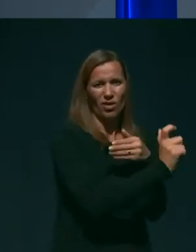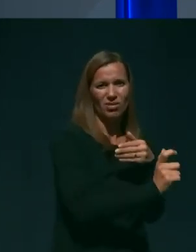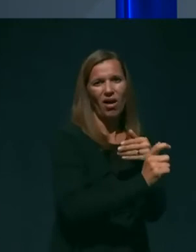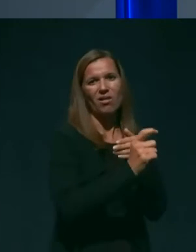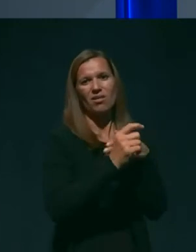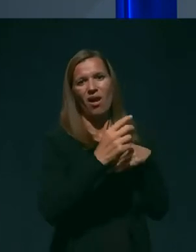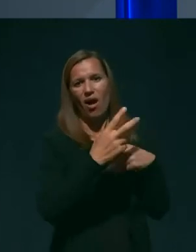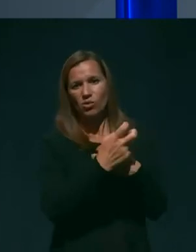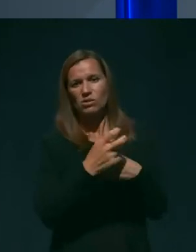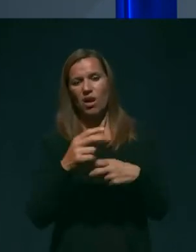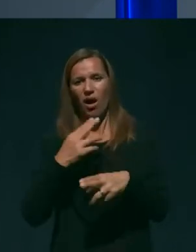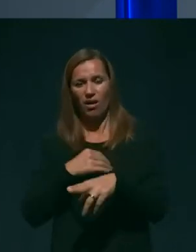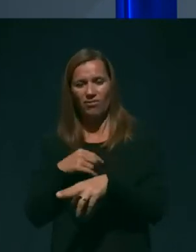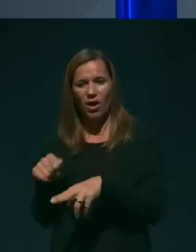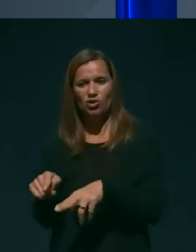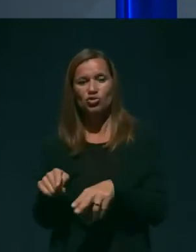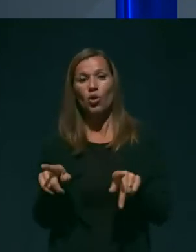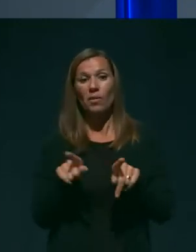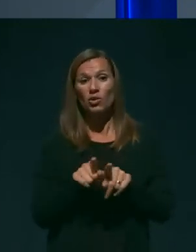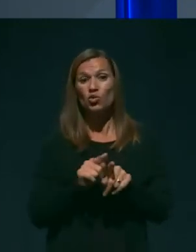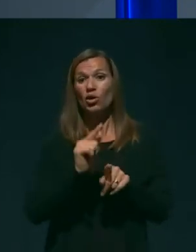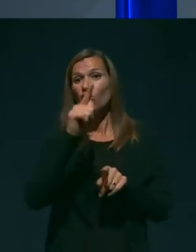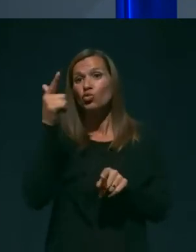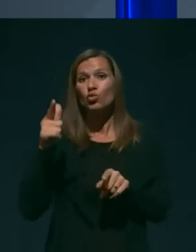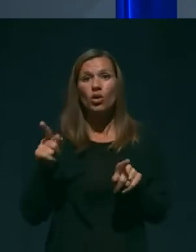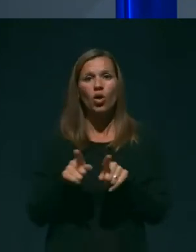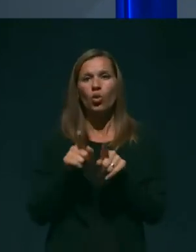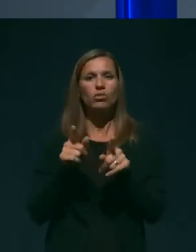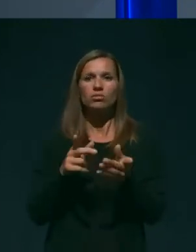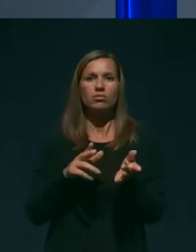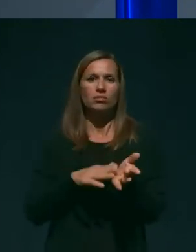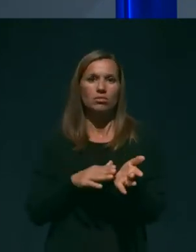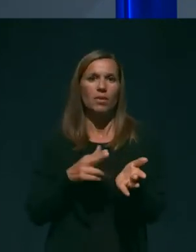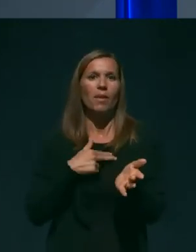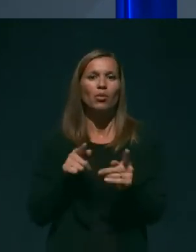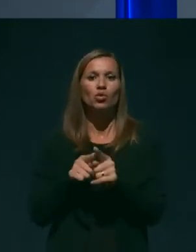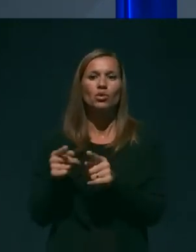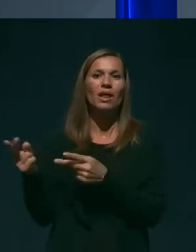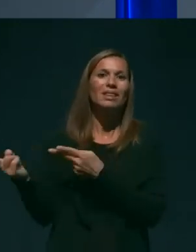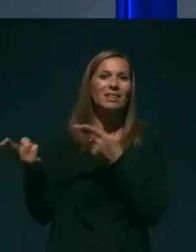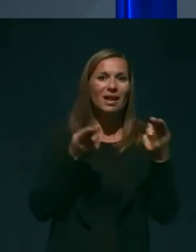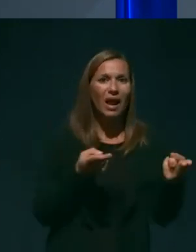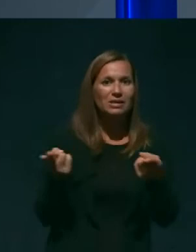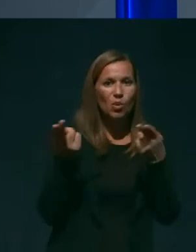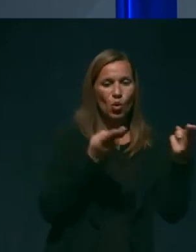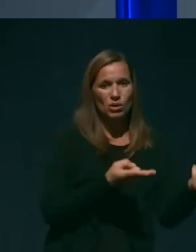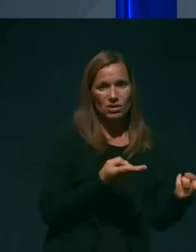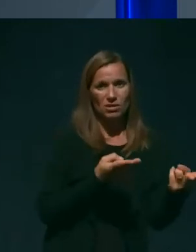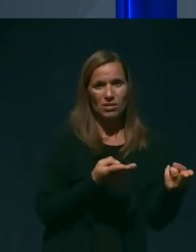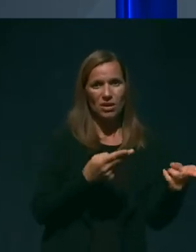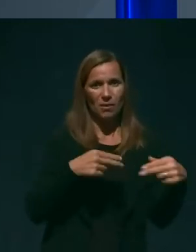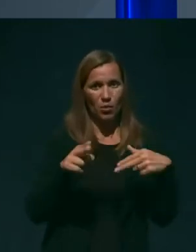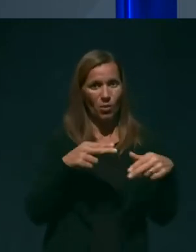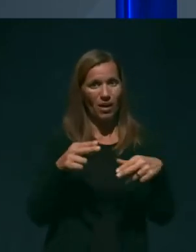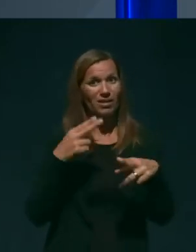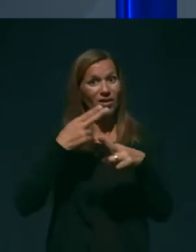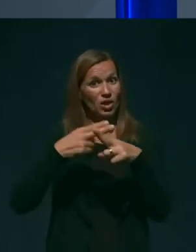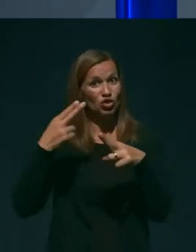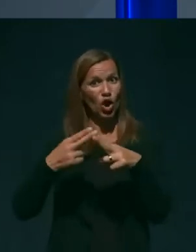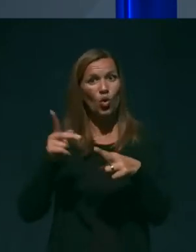drugega, ne vem, transitni ali pa transportni promet tudi iz držav, ki ne sodijo v okvir Šengna